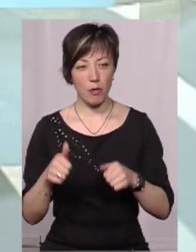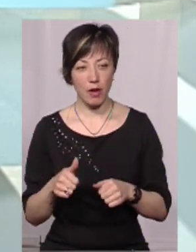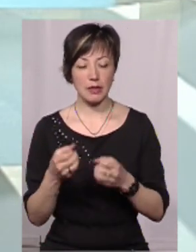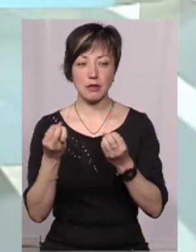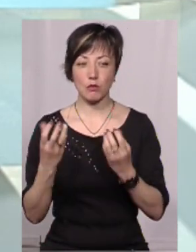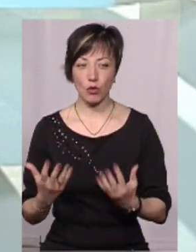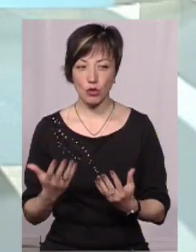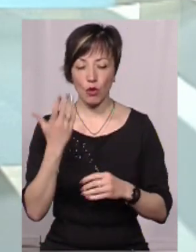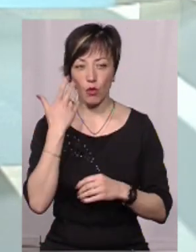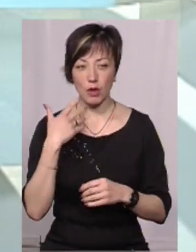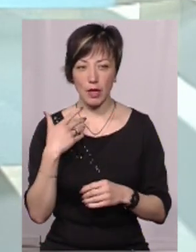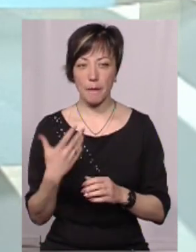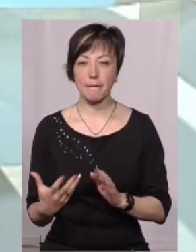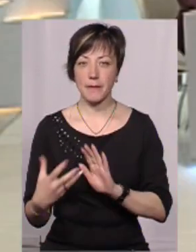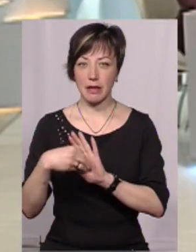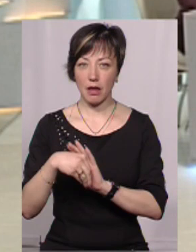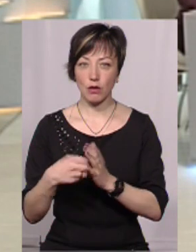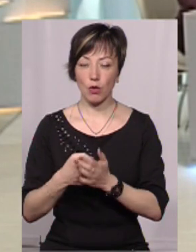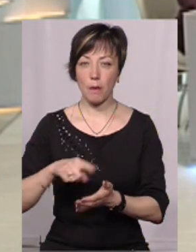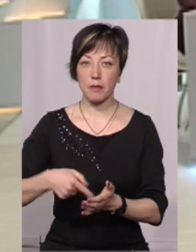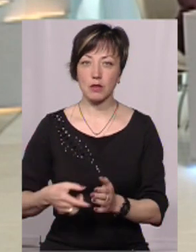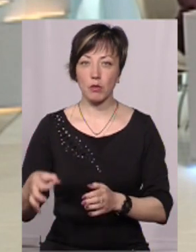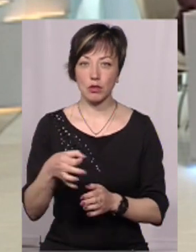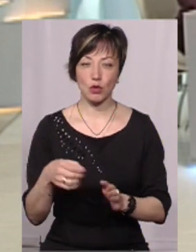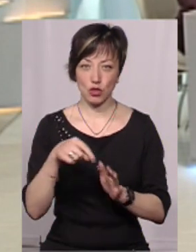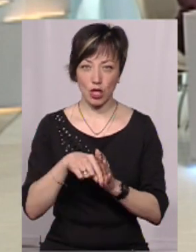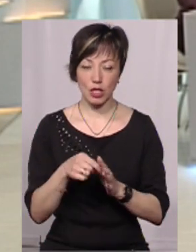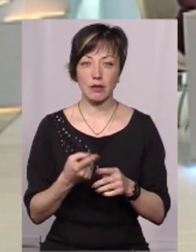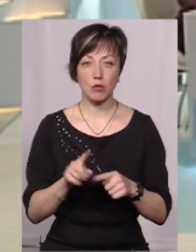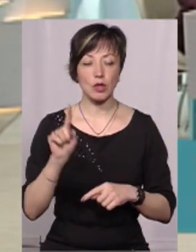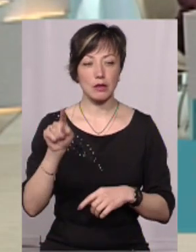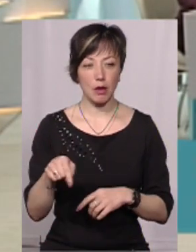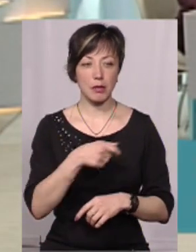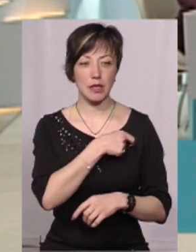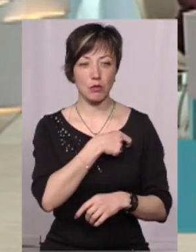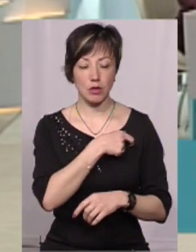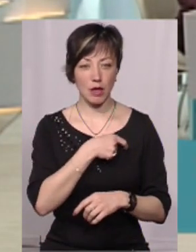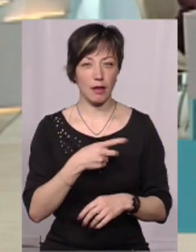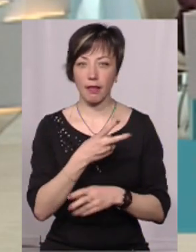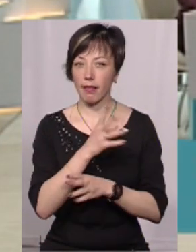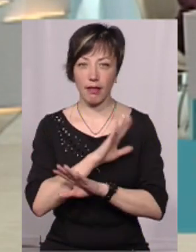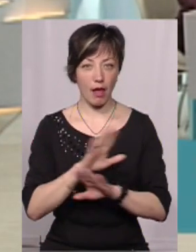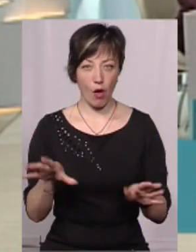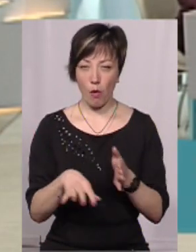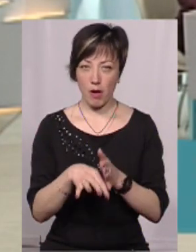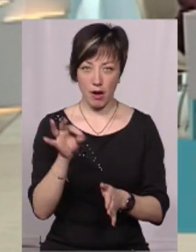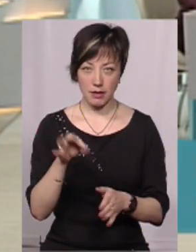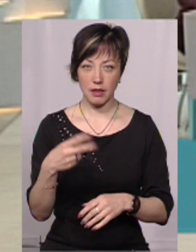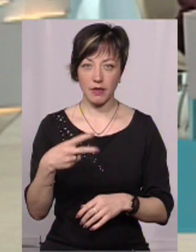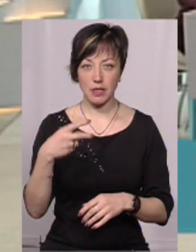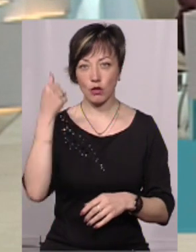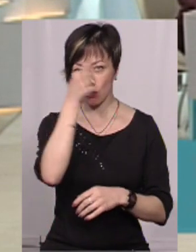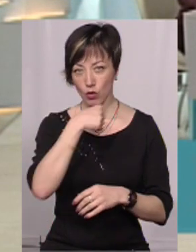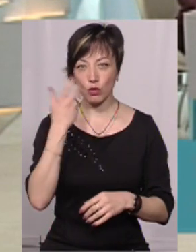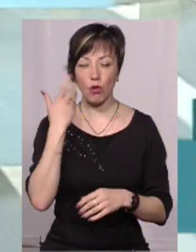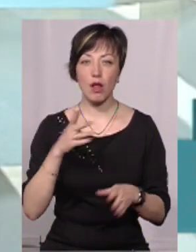є і спрощення, коли йде приєднання до міста обласного значення. Тому там депутати не обираються. В 2020